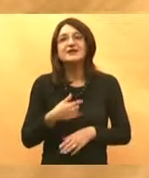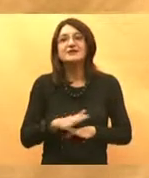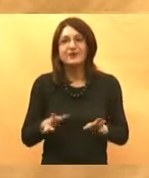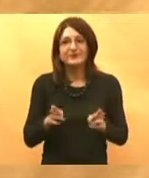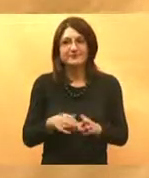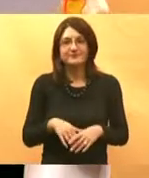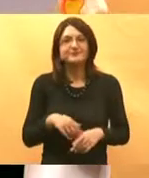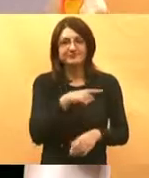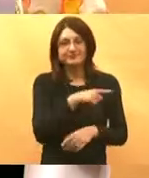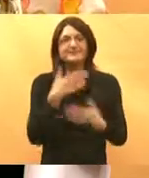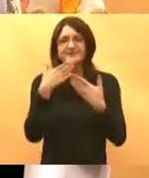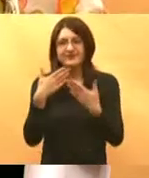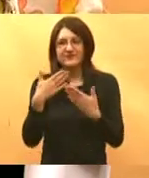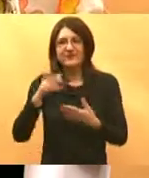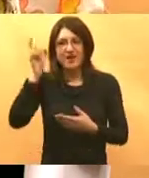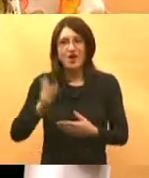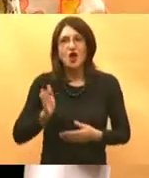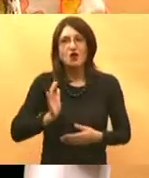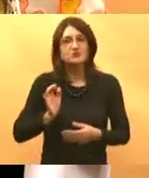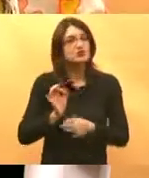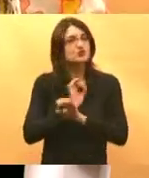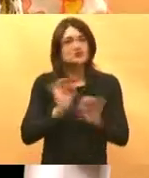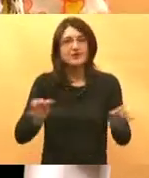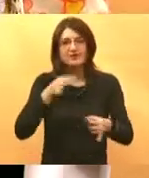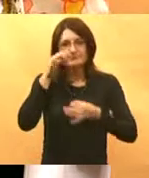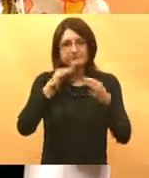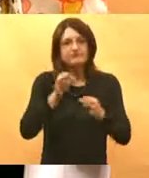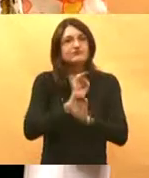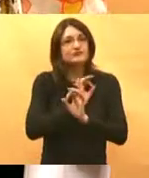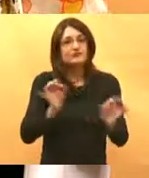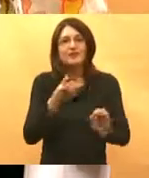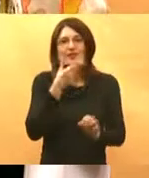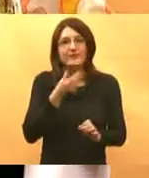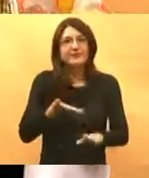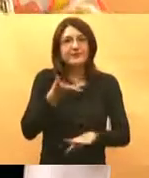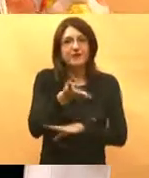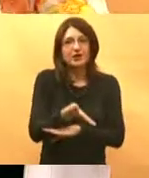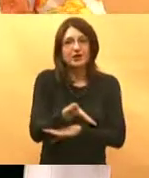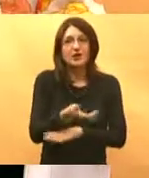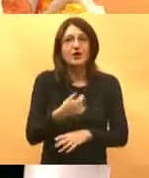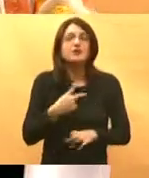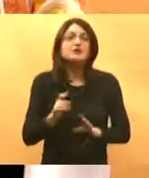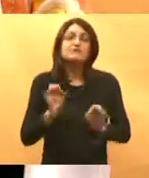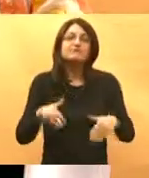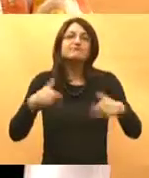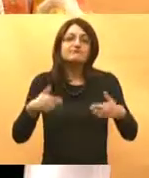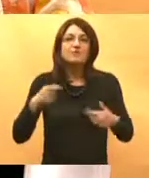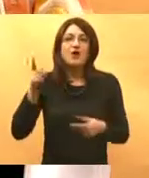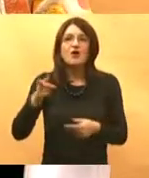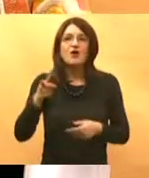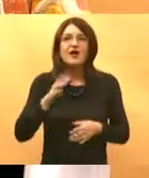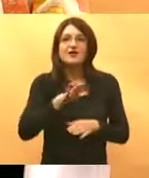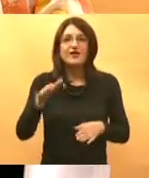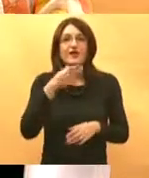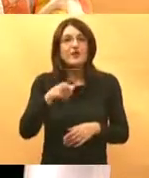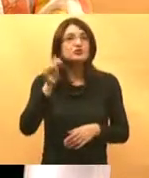bi se najprej gospodin zahvalila na ovoj sjajnoj analizi sjajnom prijedlogu i mogu vam reći oduševljena sam da nas svi